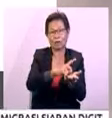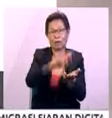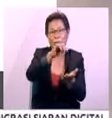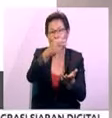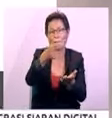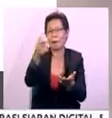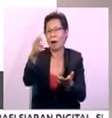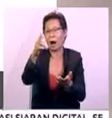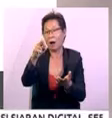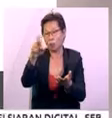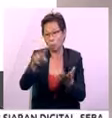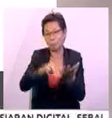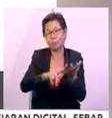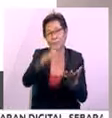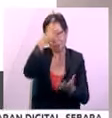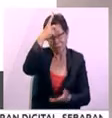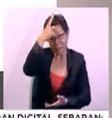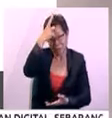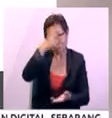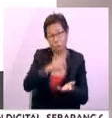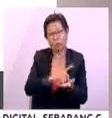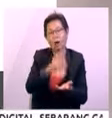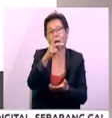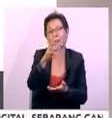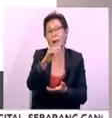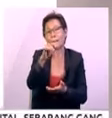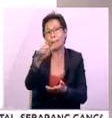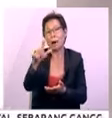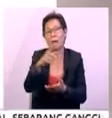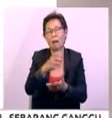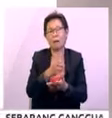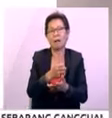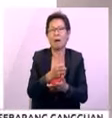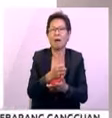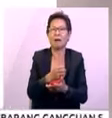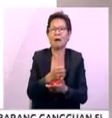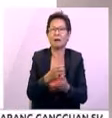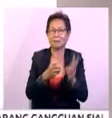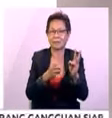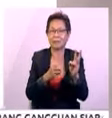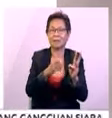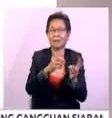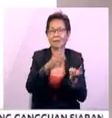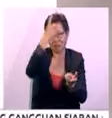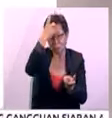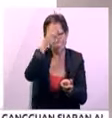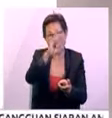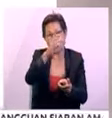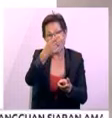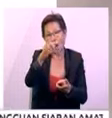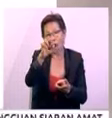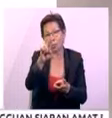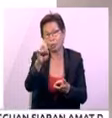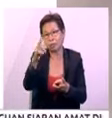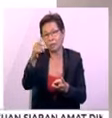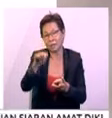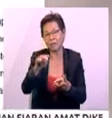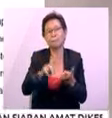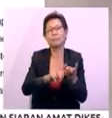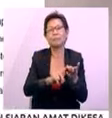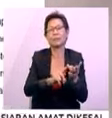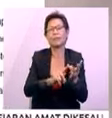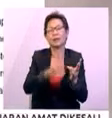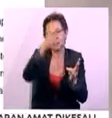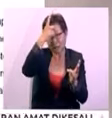Mohd Anwar Ridzwan, Datuk Dr. Ahmad Kamal Abdullah atau Kemala, Datuk Dr. Baharudin Zainal atau Bahazin,